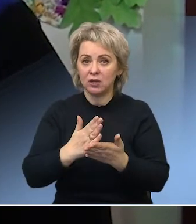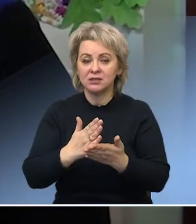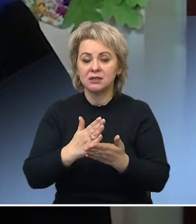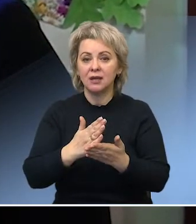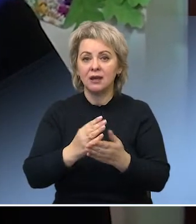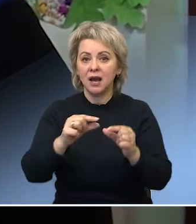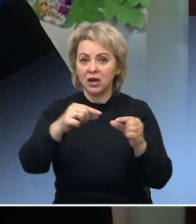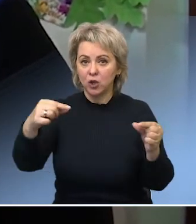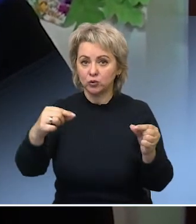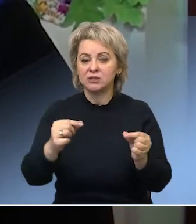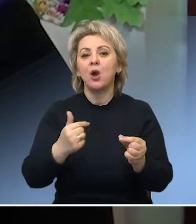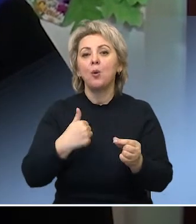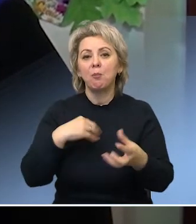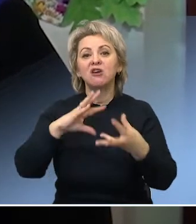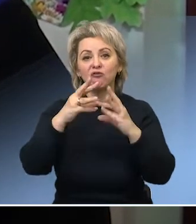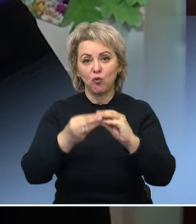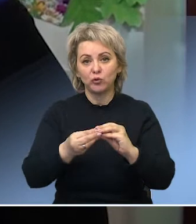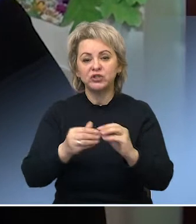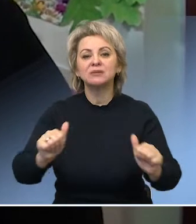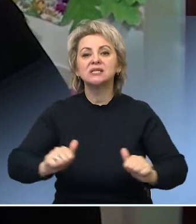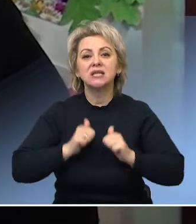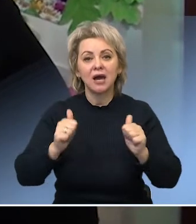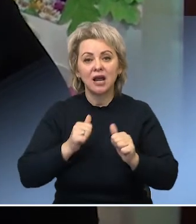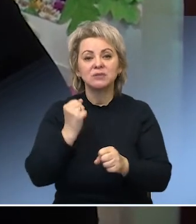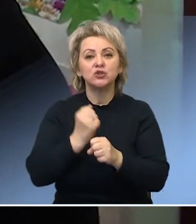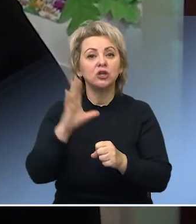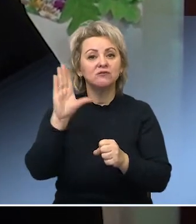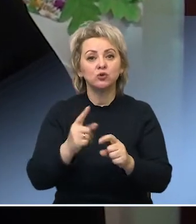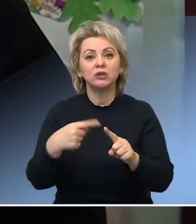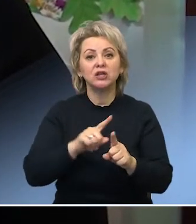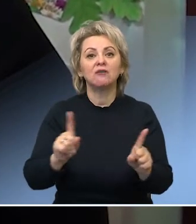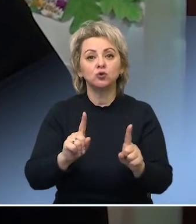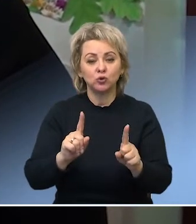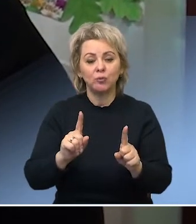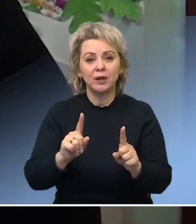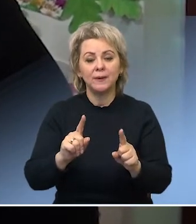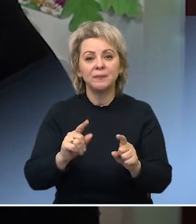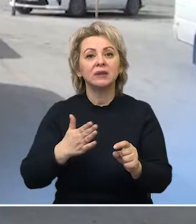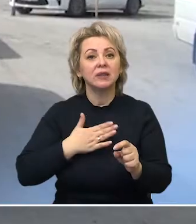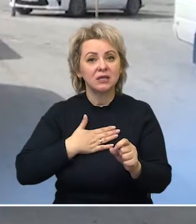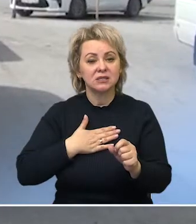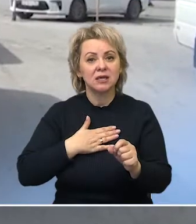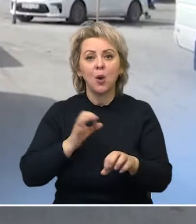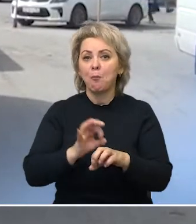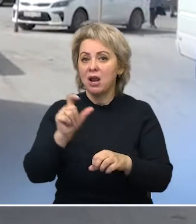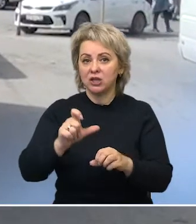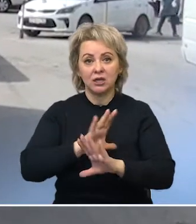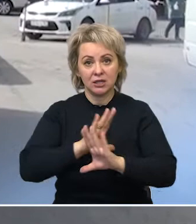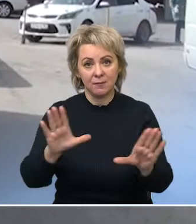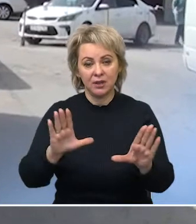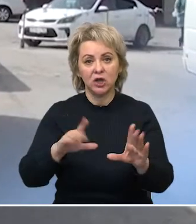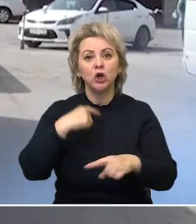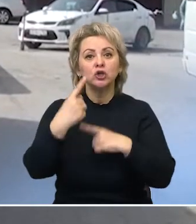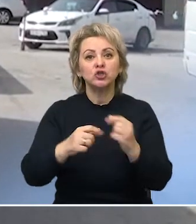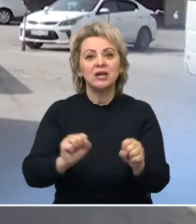Мы, в общем, стараемся делать все для того, чтобы у нас больных не было. Через остановочный